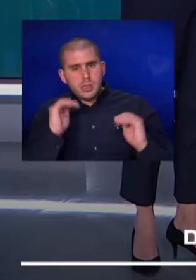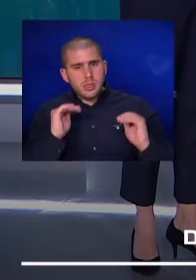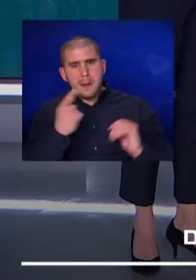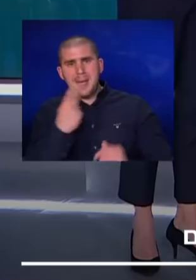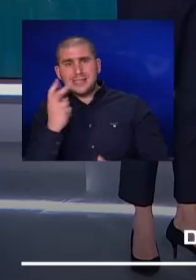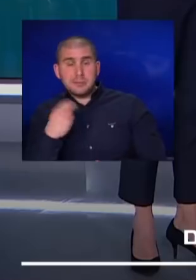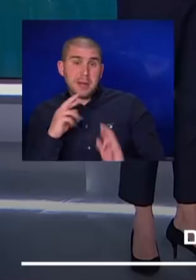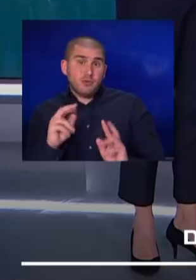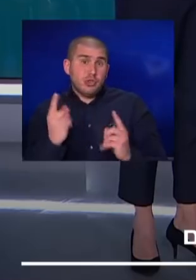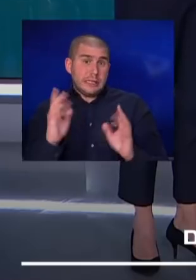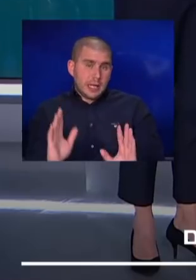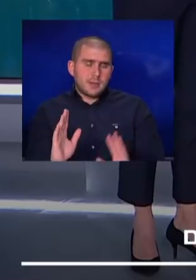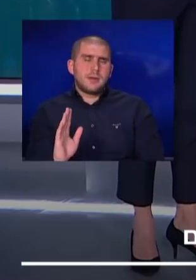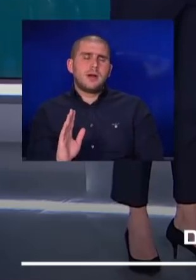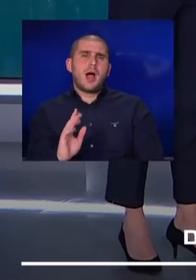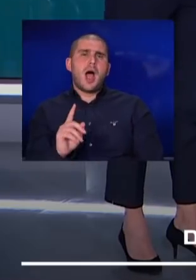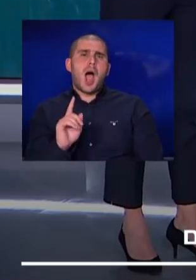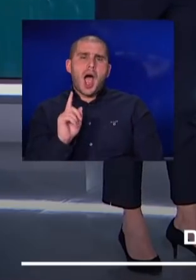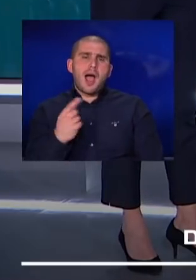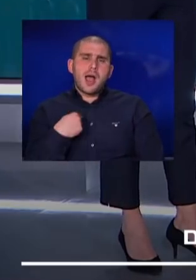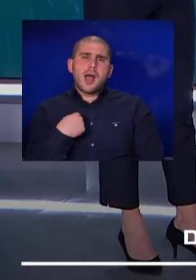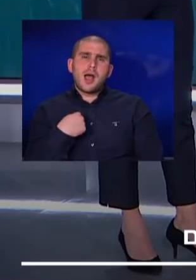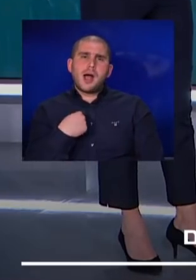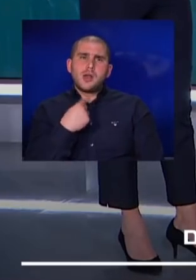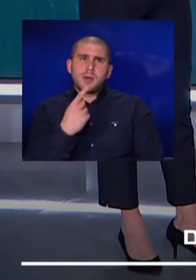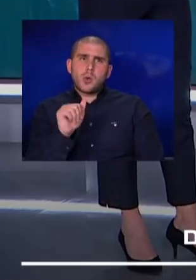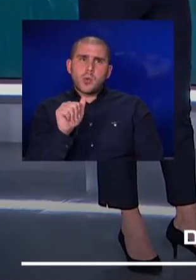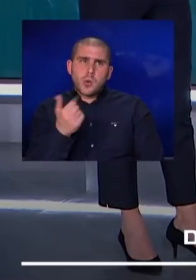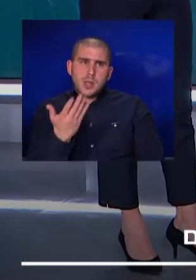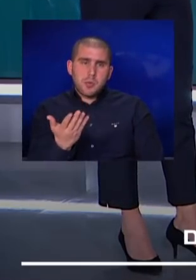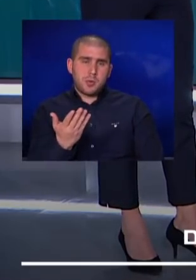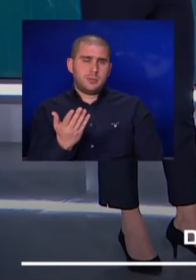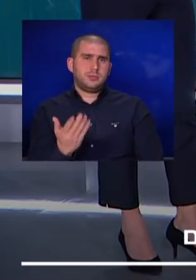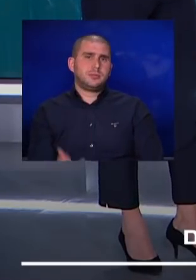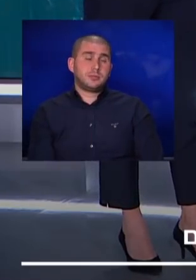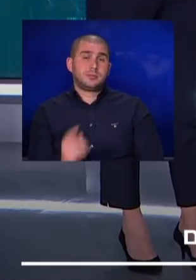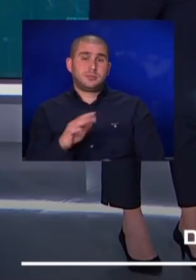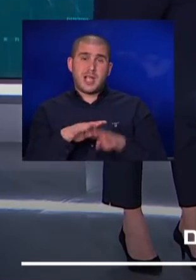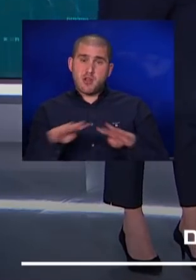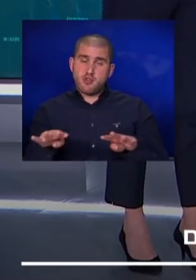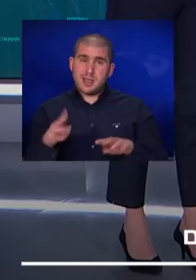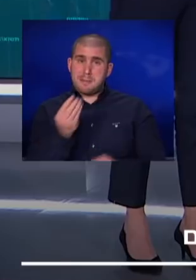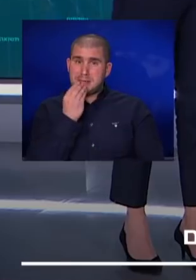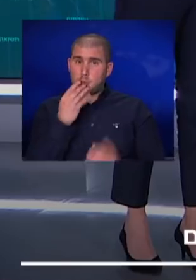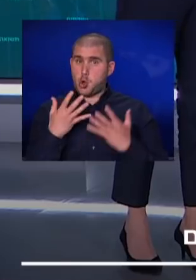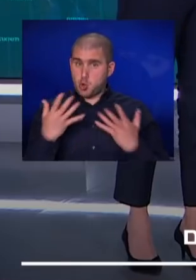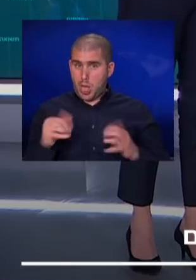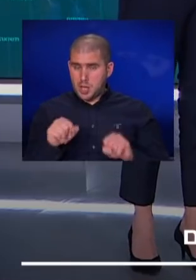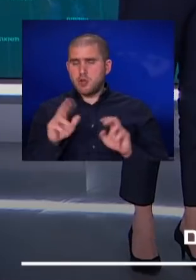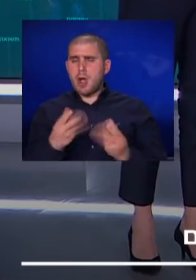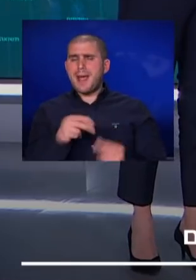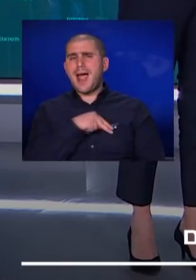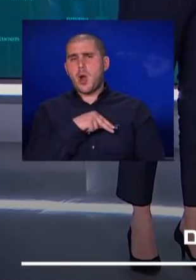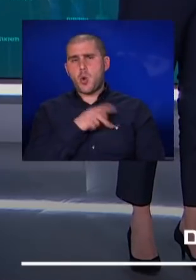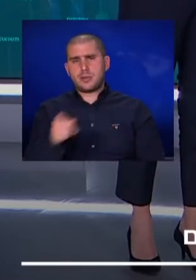אנחנו מקווים שכך יקרה אז קודם כל עוד הפעם אני אומר אנחנו בתור רשת מזון גדולה יש לנו המון אחריות